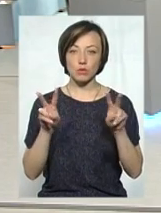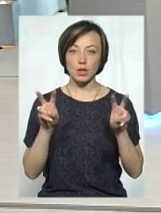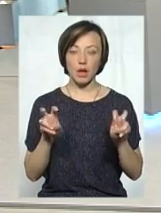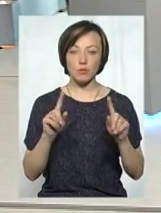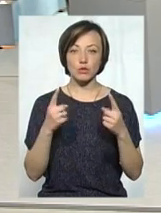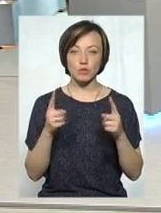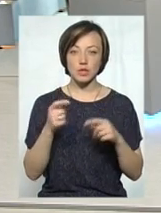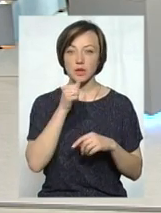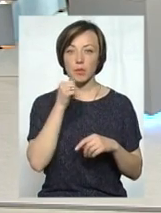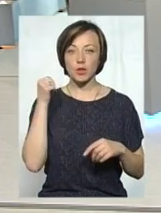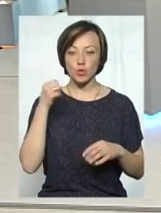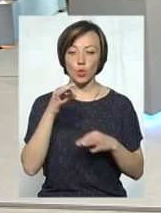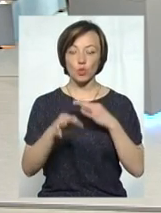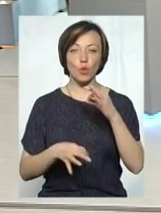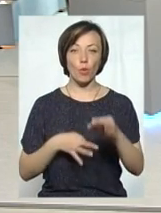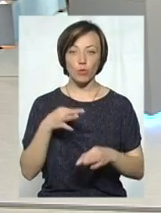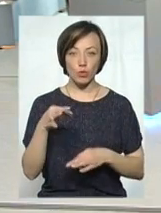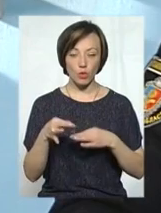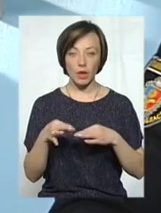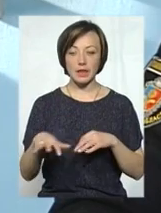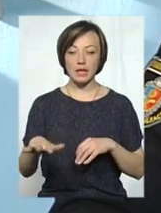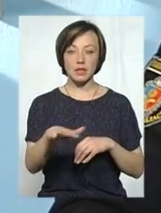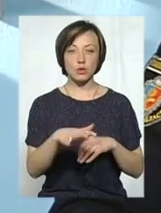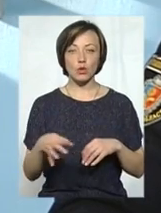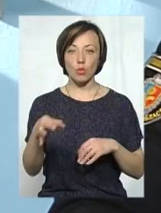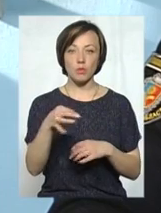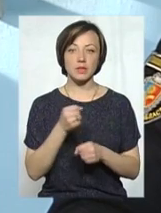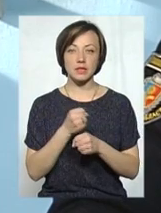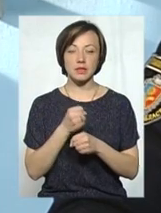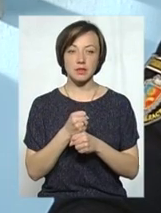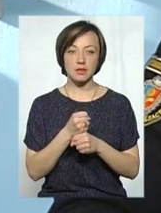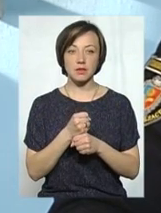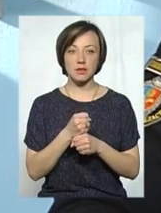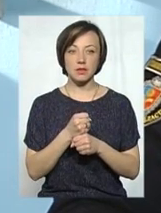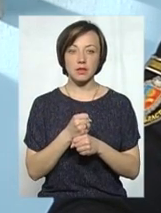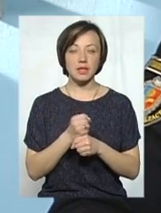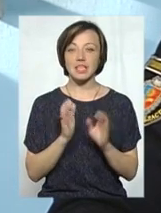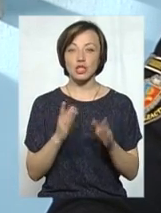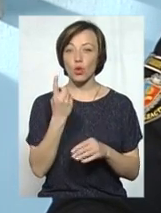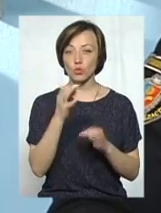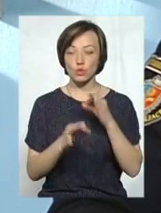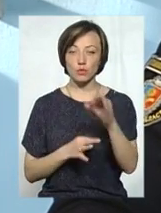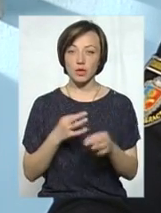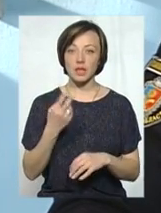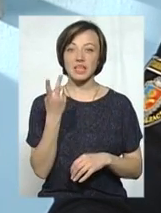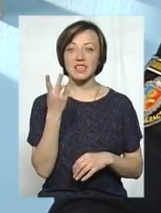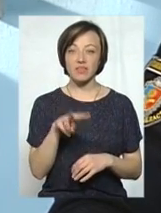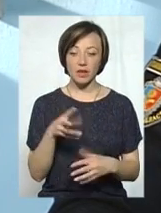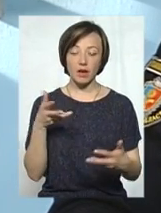бо тому що за минулу добу на території області скоєно дві, всього лише за добу скоєно дві